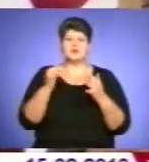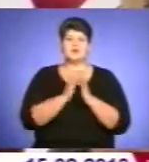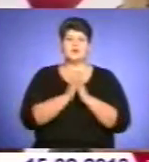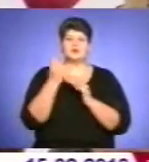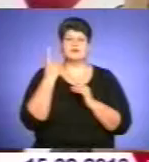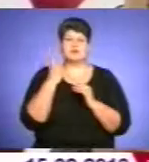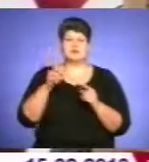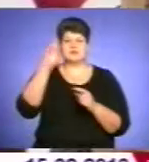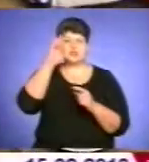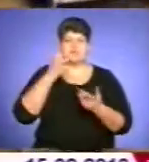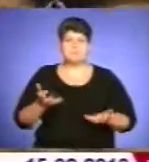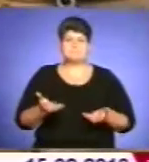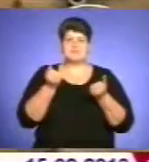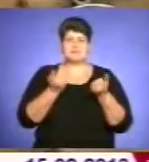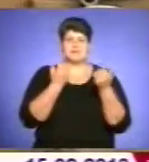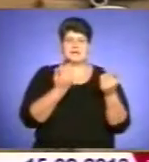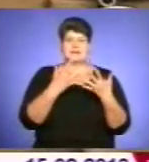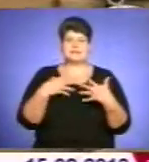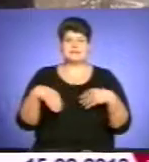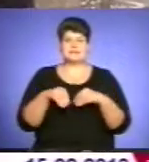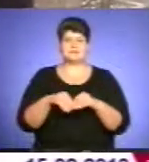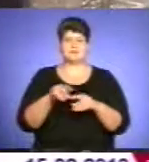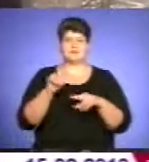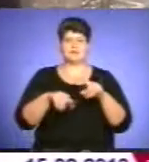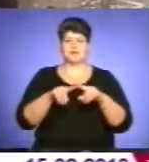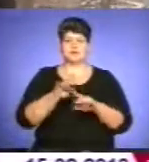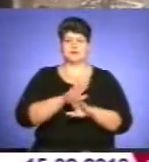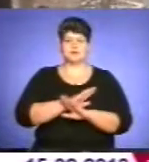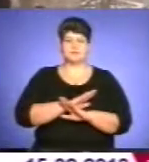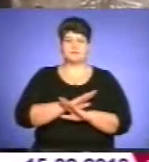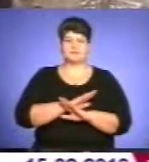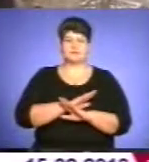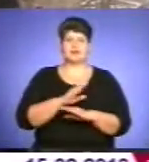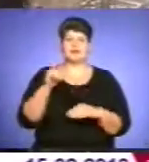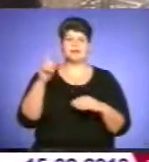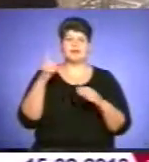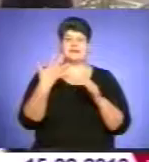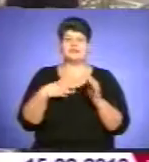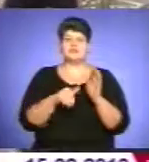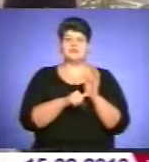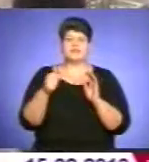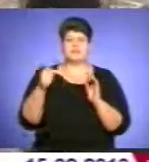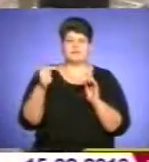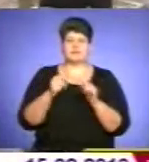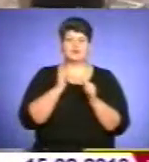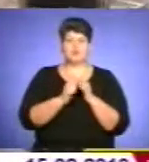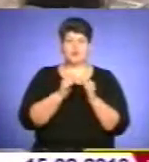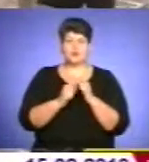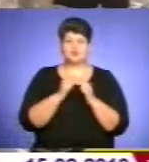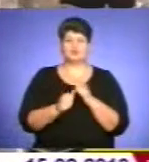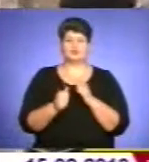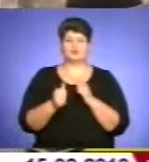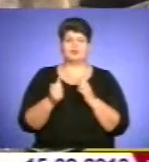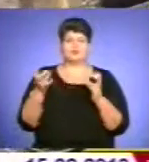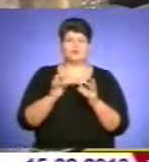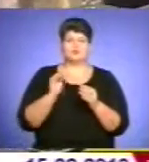держава підтримувала їх, їх сім'ї та рідних загиблих. 156 гривень кожному члену сім'ї загиблого, що місце мала бути доплата до